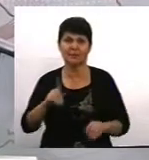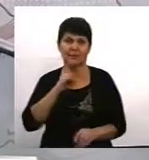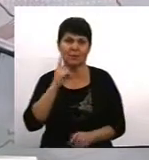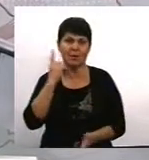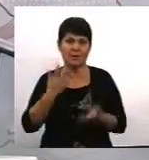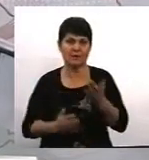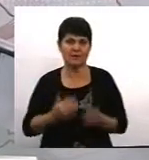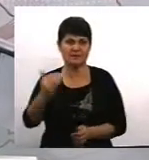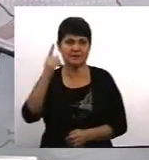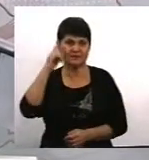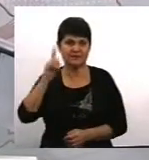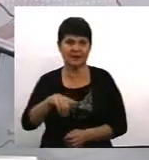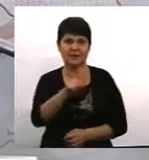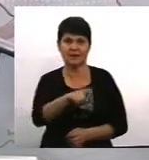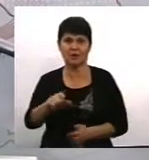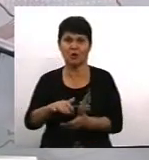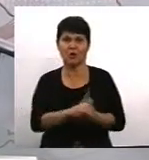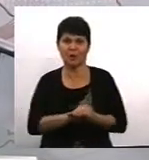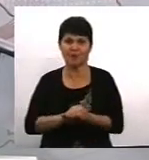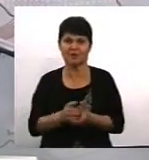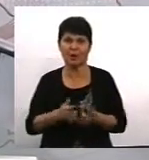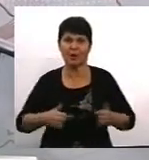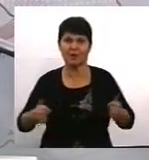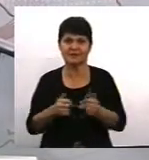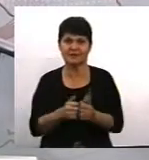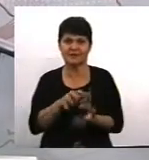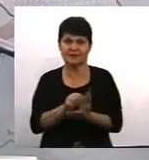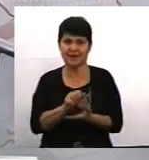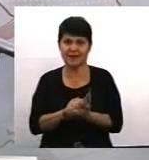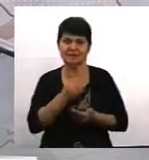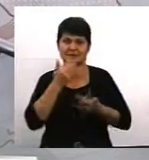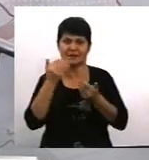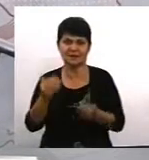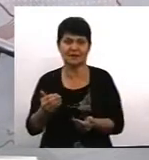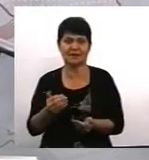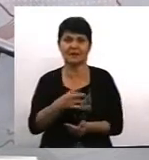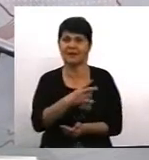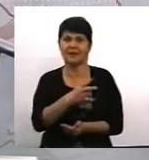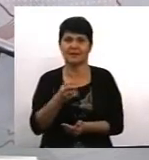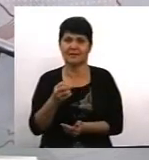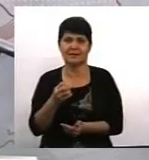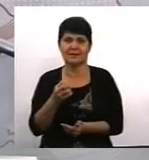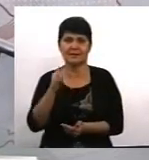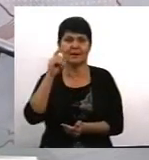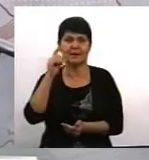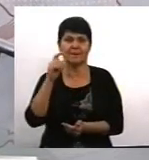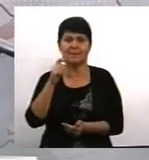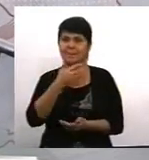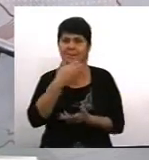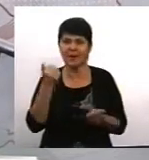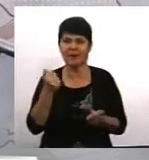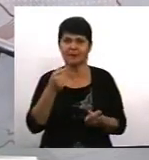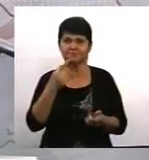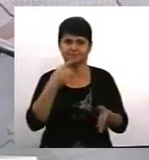організації, які тим займаються, зверніться. Не факт, що у нас є ресурс, але ми знаємо, куди скерувати власне. Ну і є